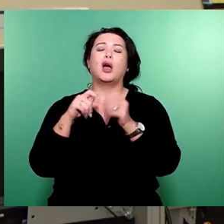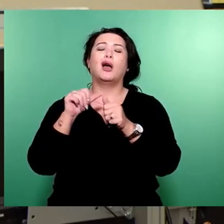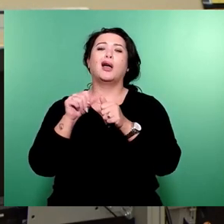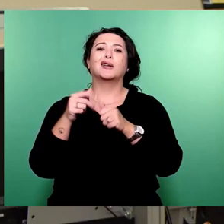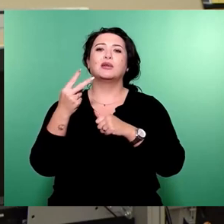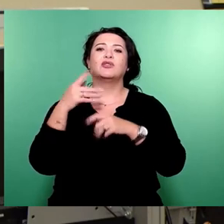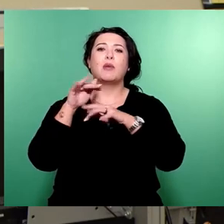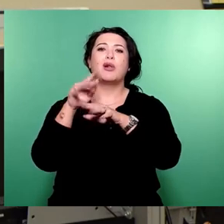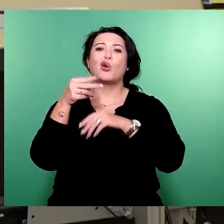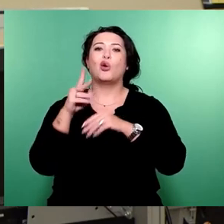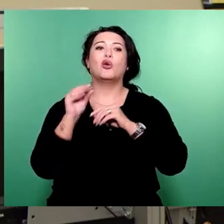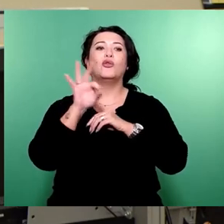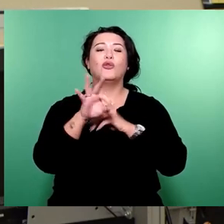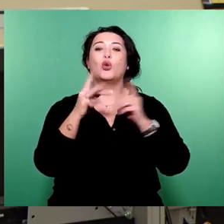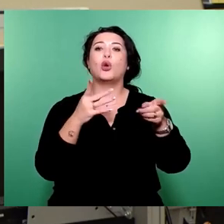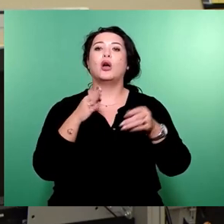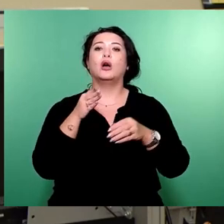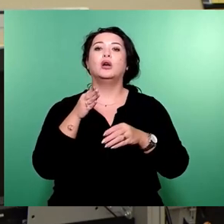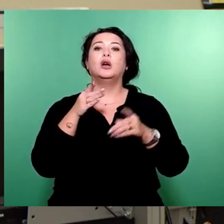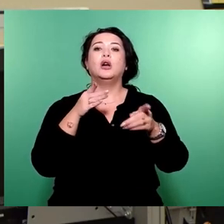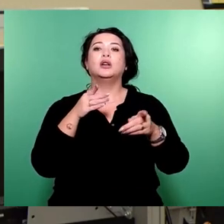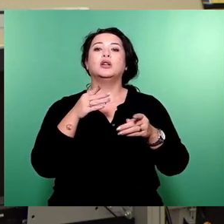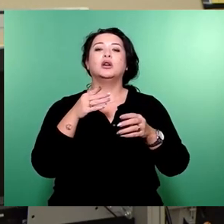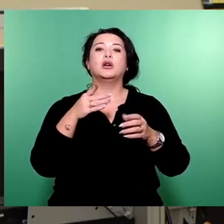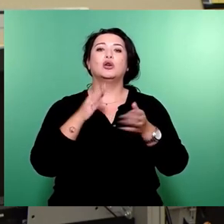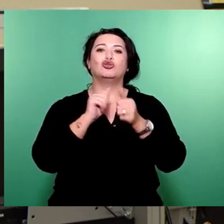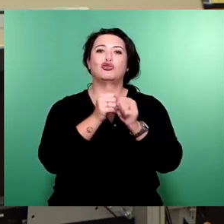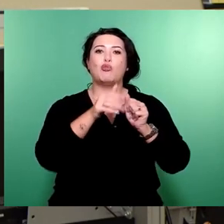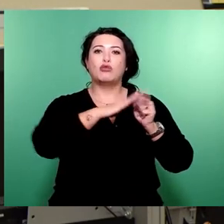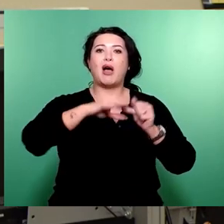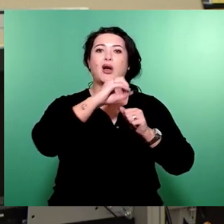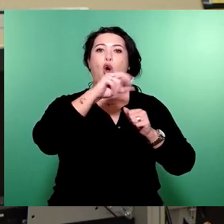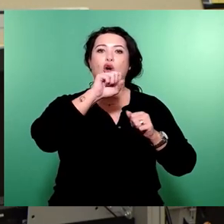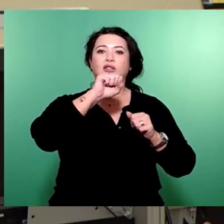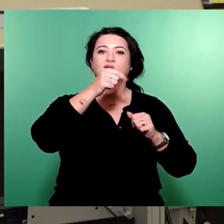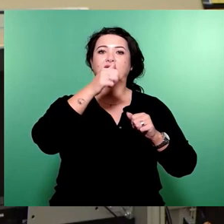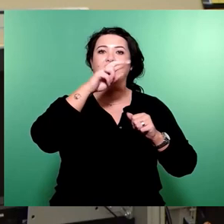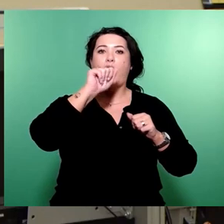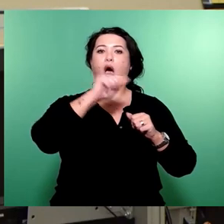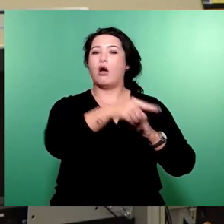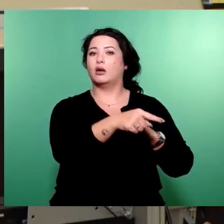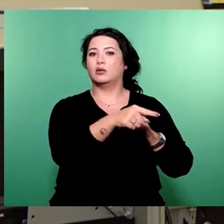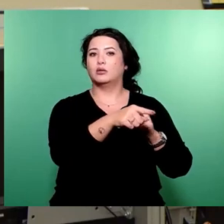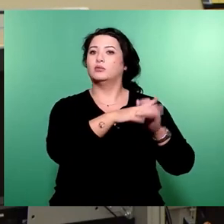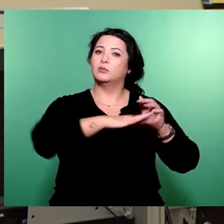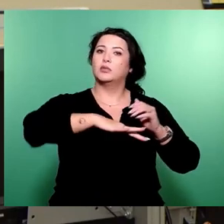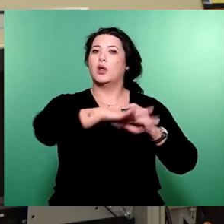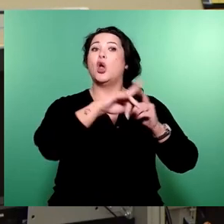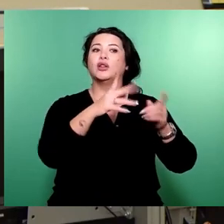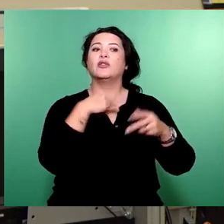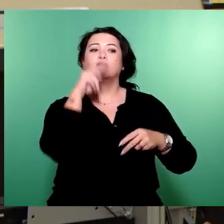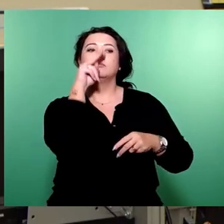Perspektivszenario des Sportparks Ostra. Damit wird der Leistungssport in Dresden um Meilen nach vorn gepusht.